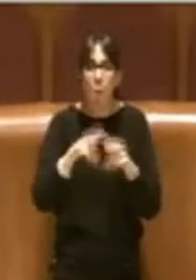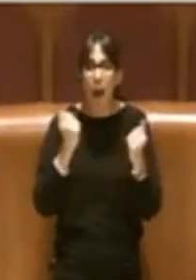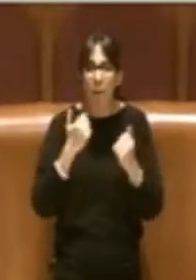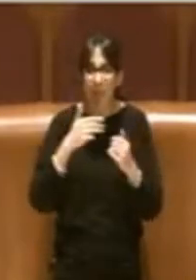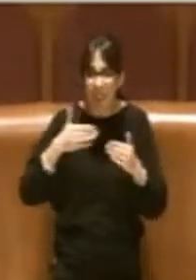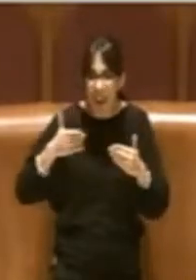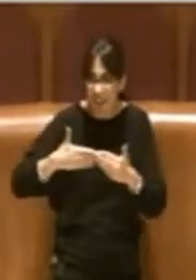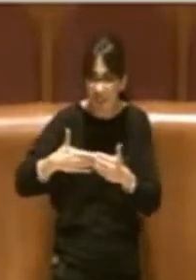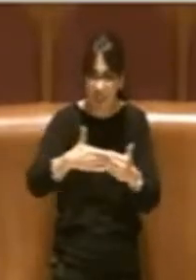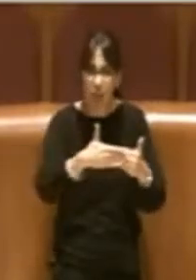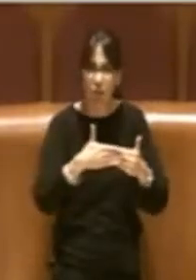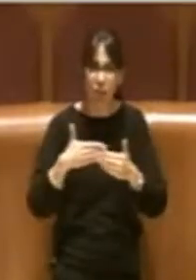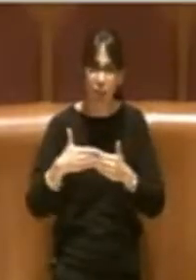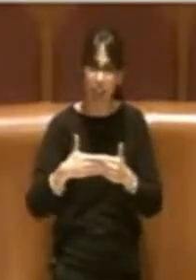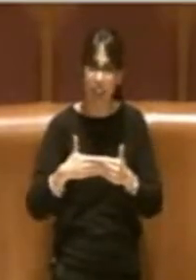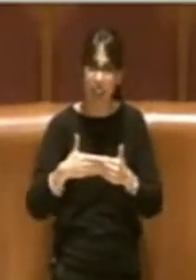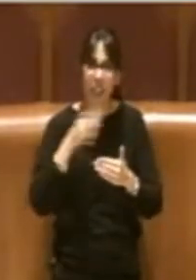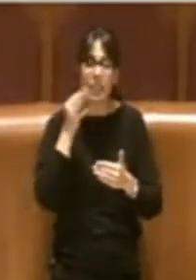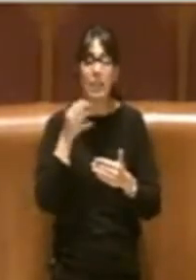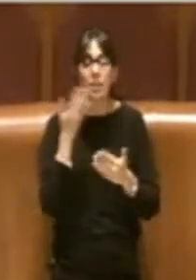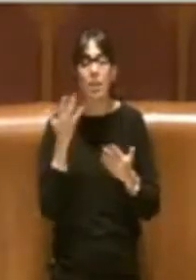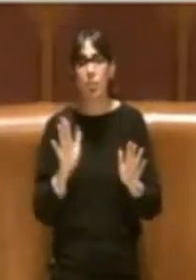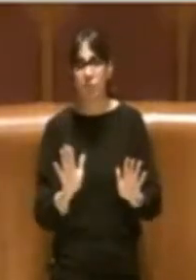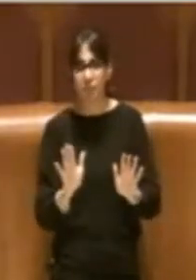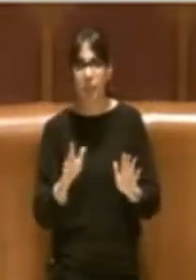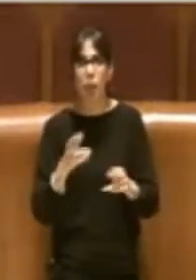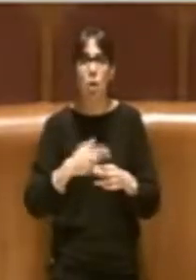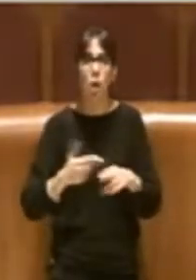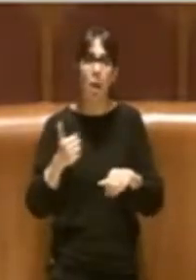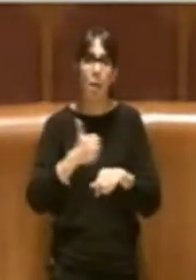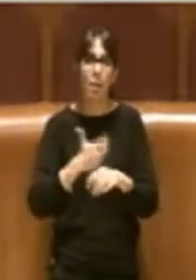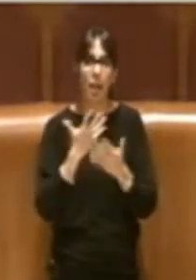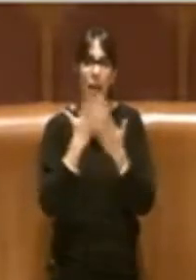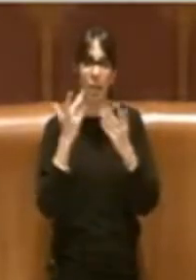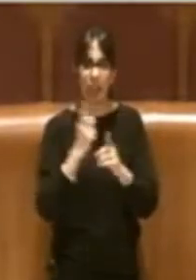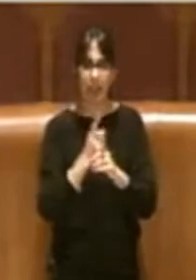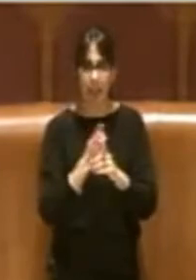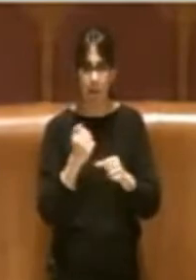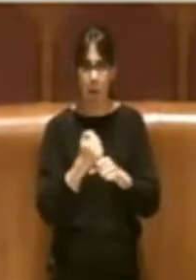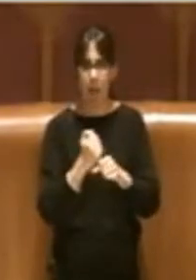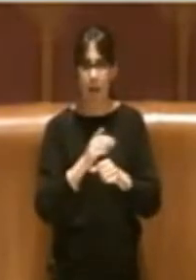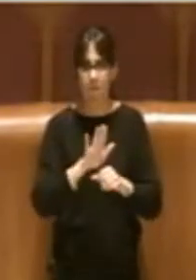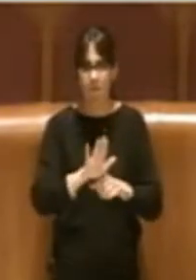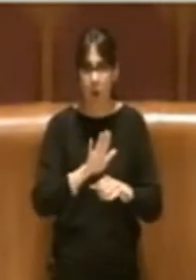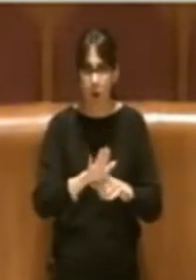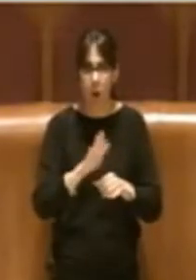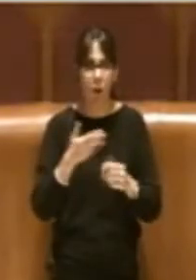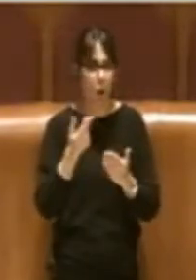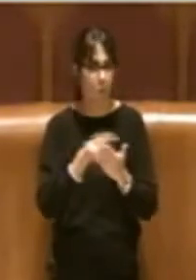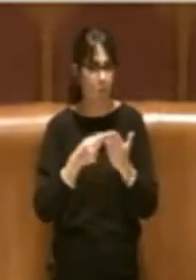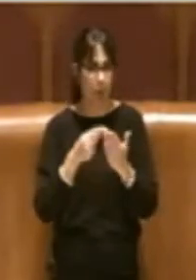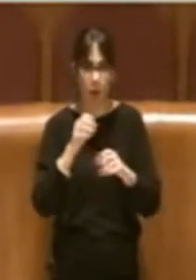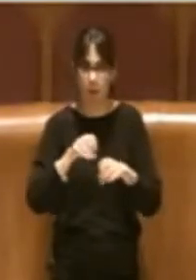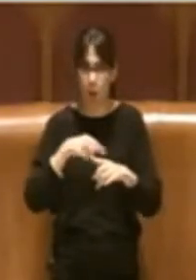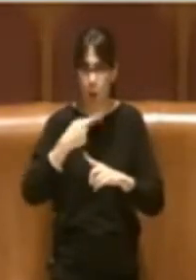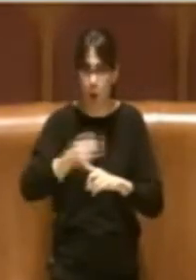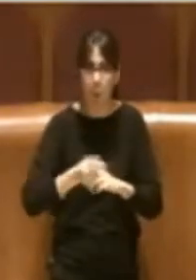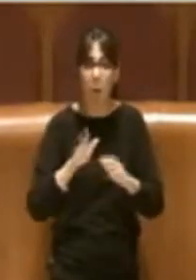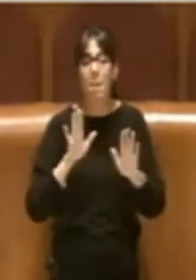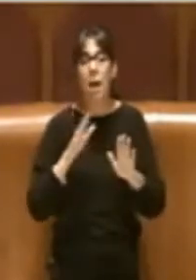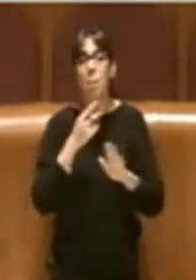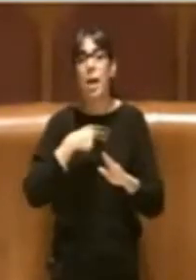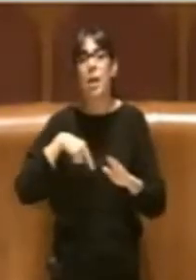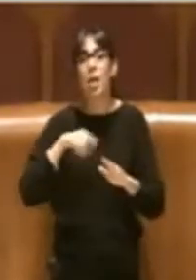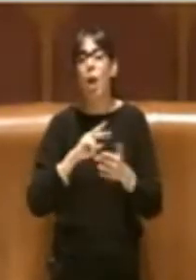e dunque, fermo restando che Roma Capitale farà la sua parte dopo il piano rifiuti, noi riteniamo che sia